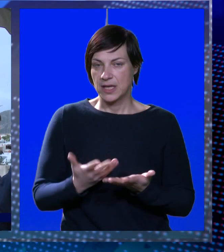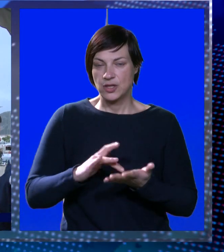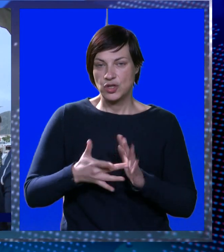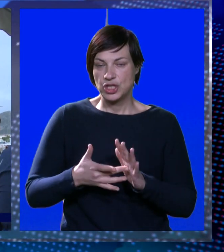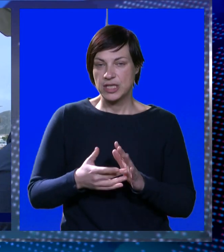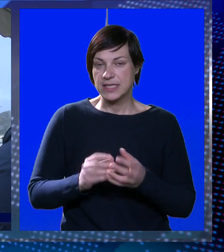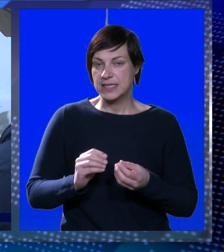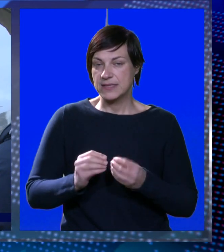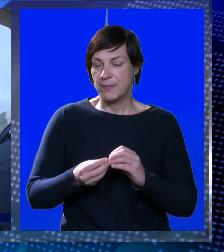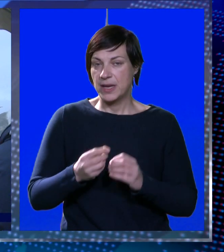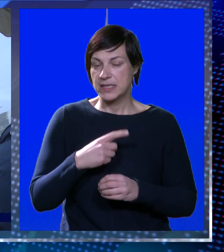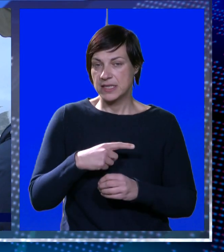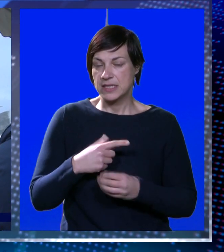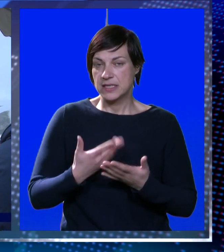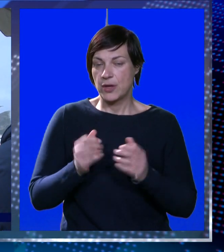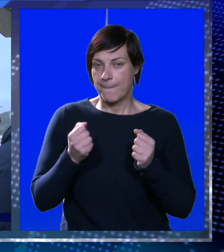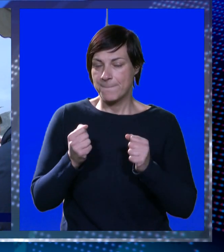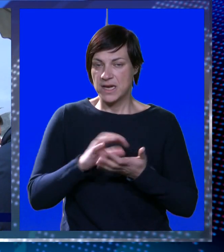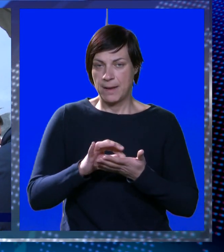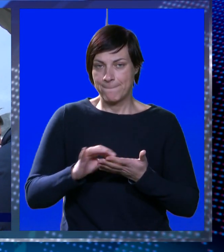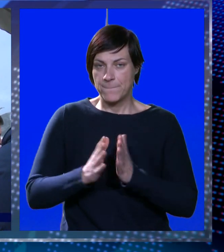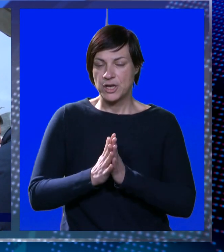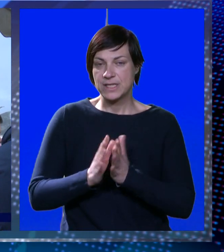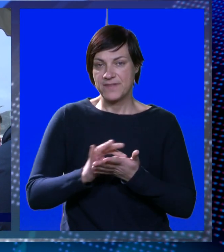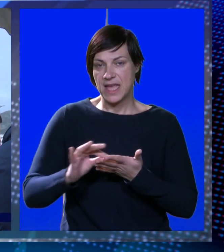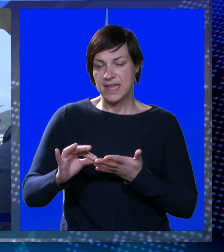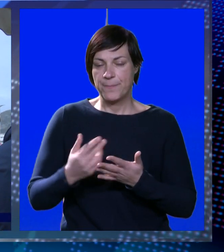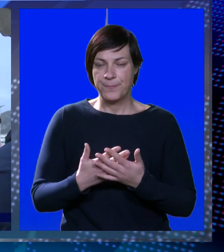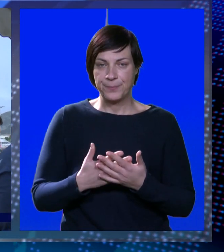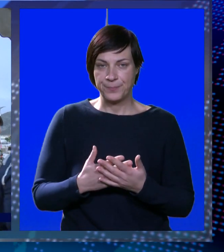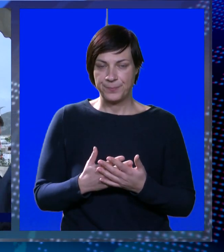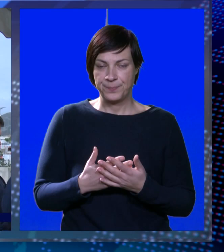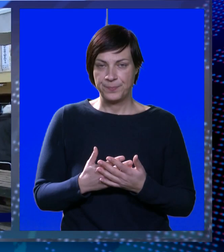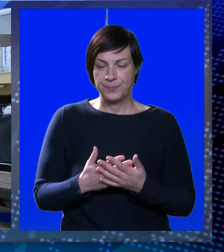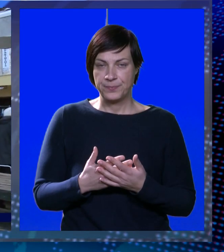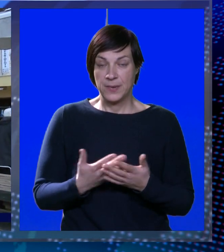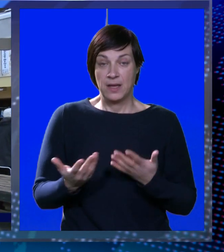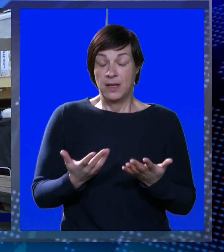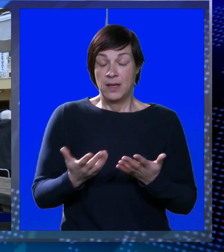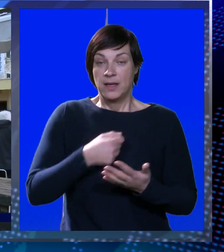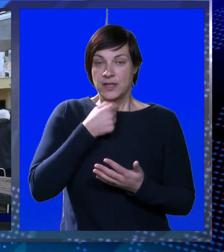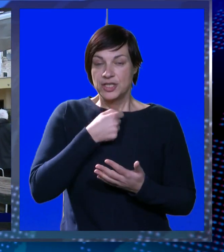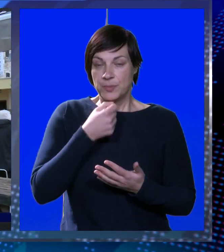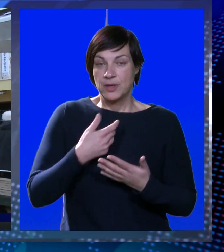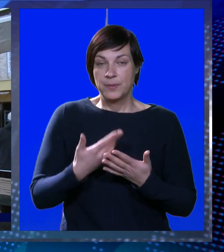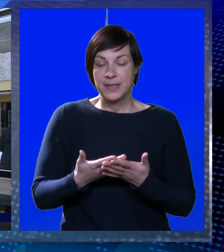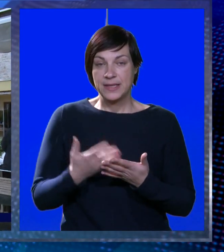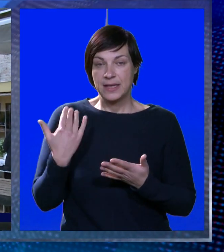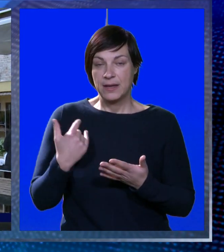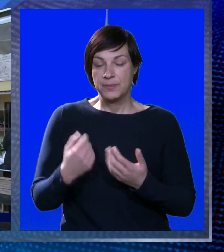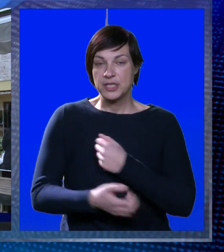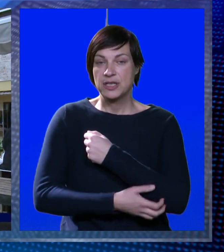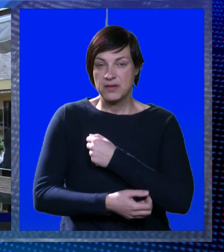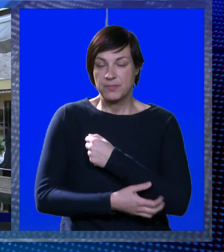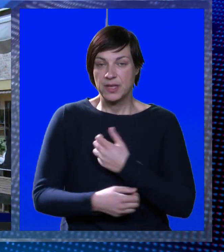Točno, sve placari, svi stoje za prosjede i peticije napot će se. Svi. A kako ćemo komentirati? Biće nam,